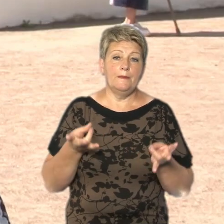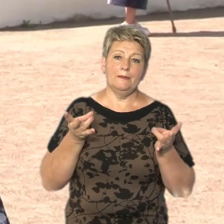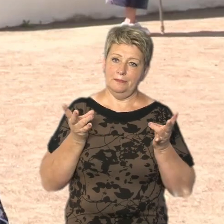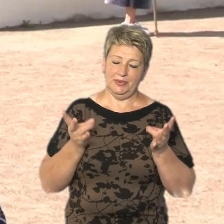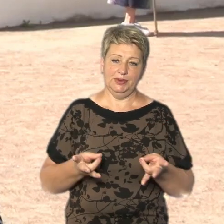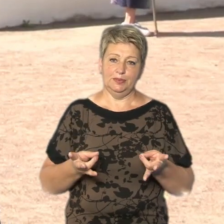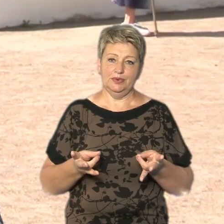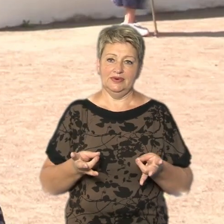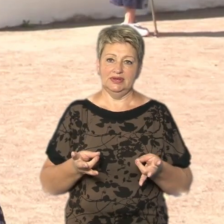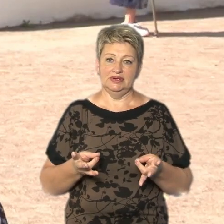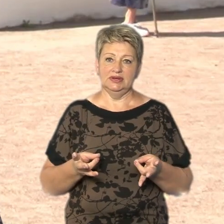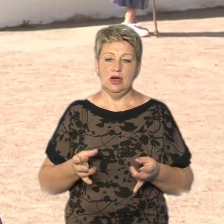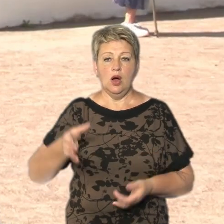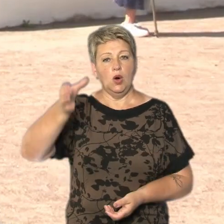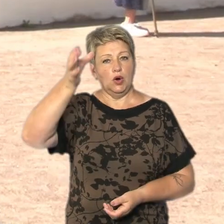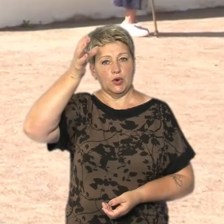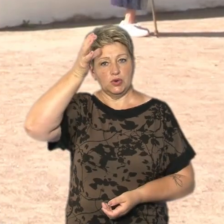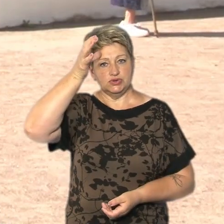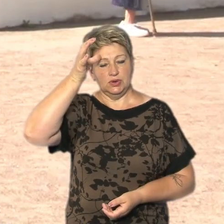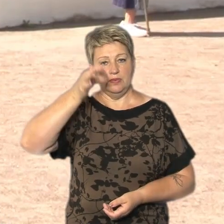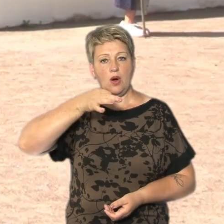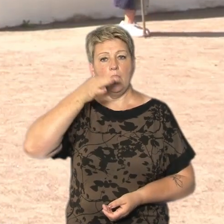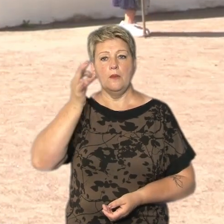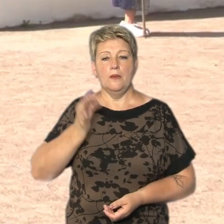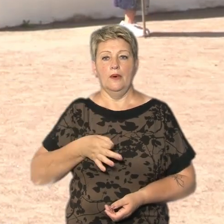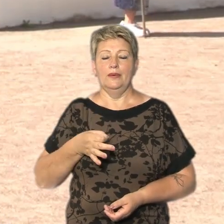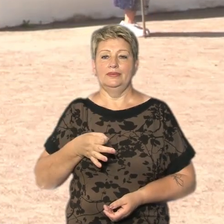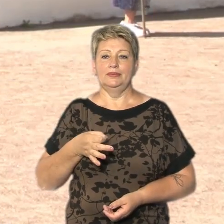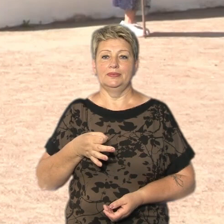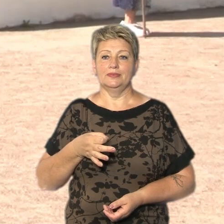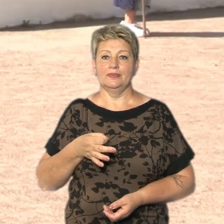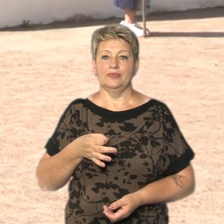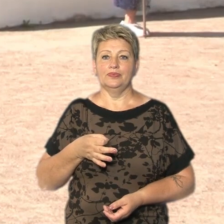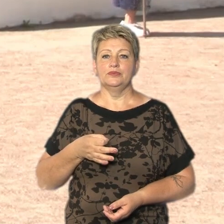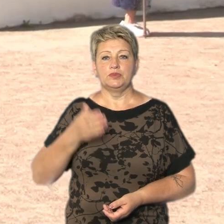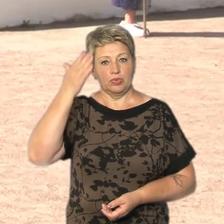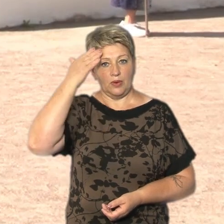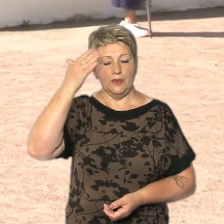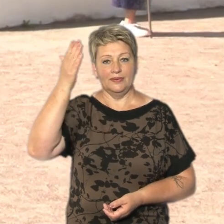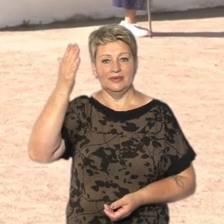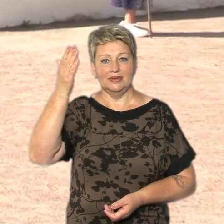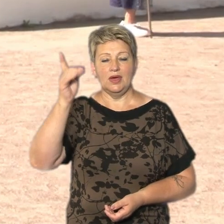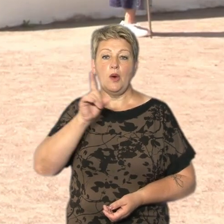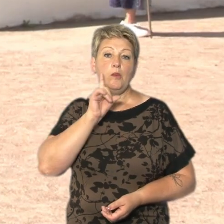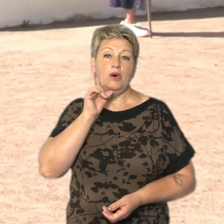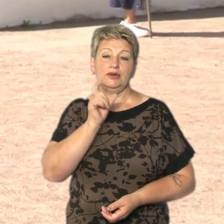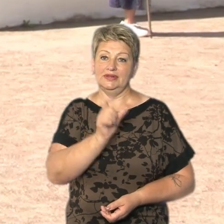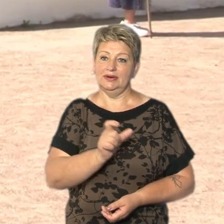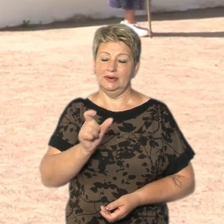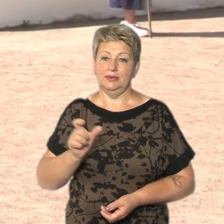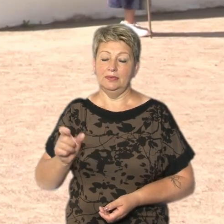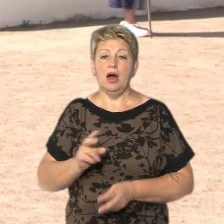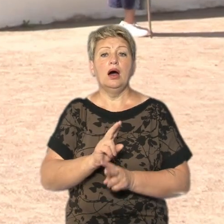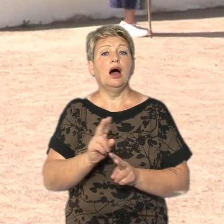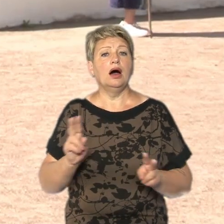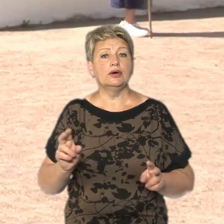розумних, освічених, ерудованих, молодих людей. А